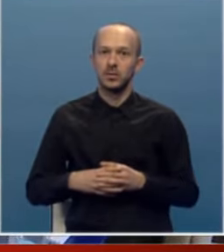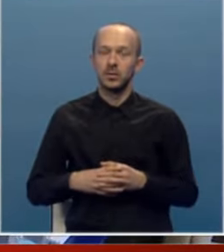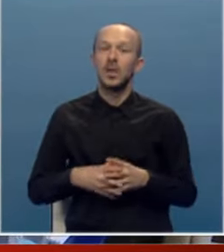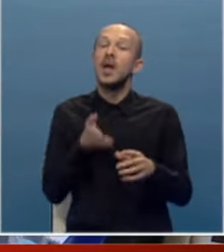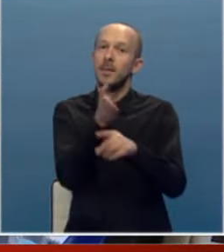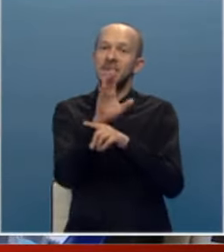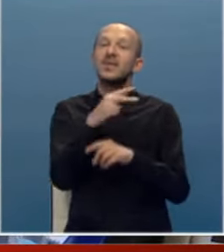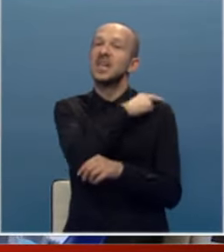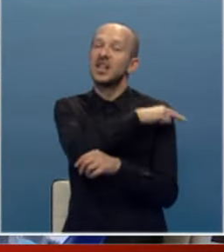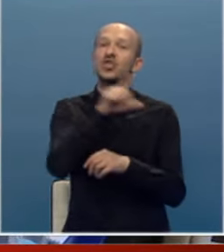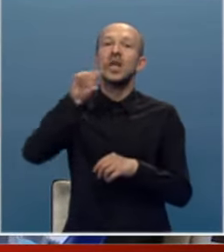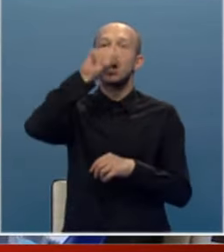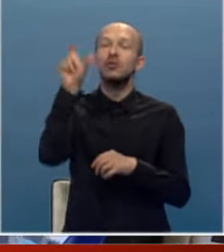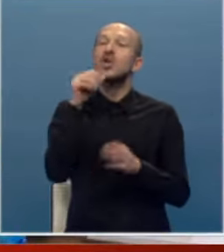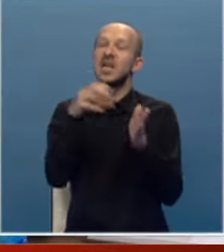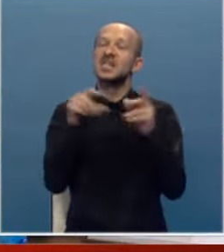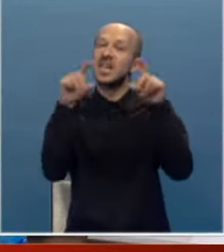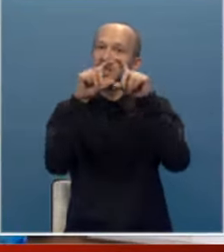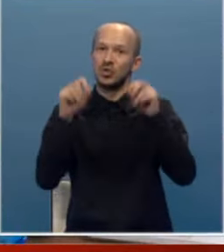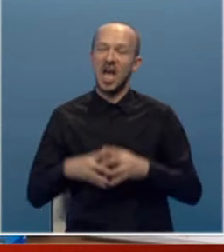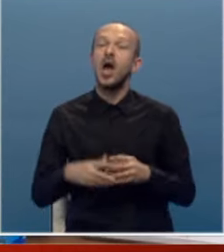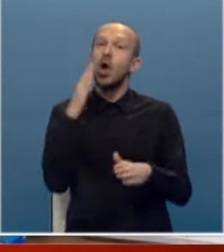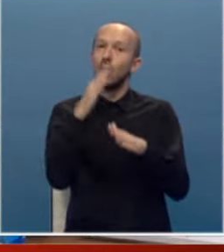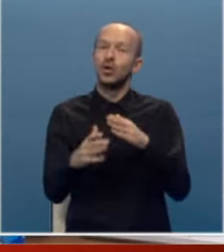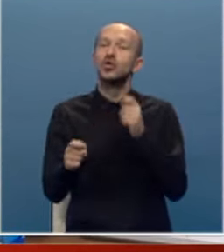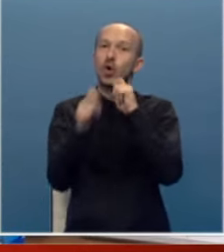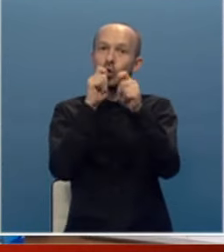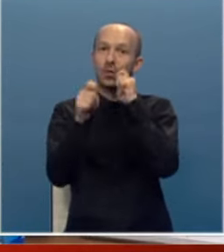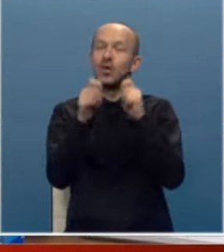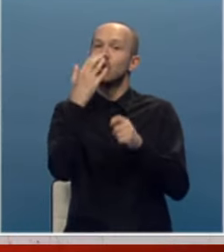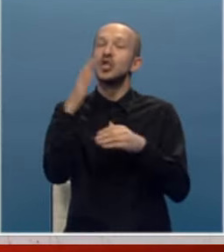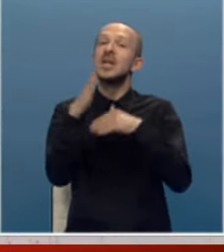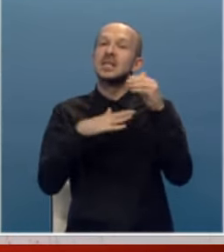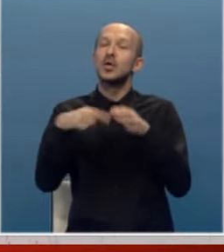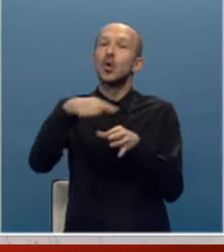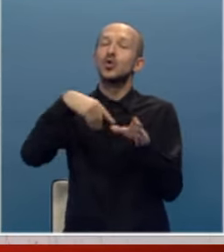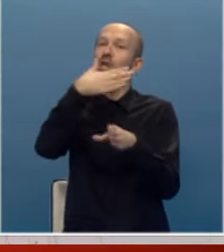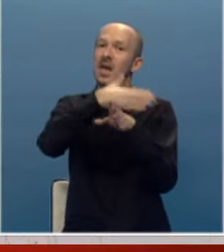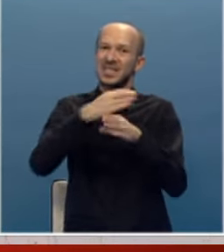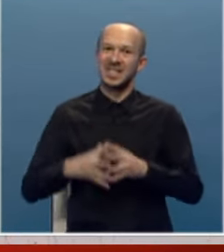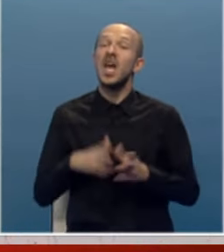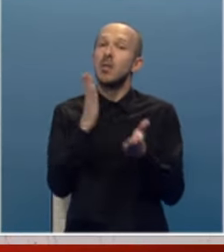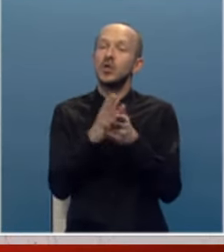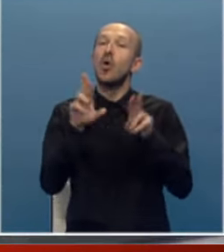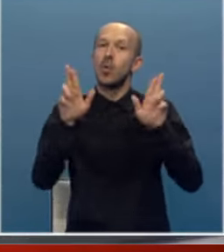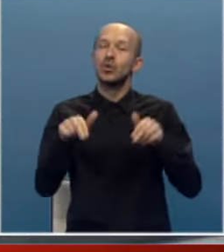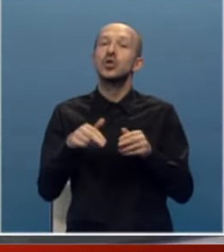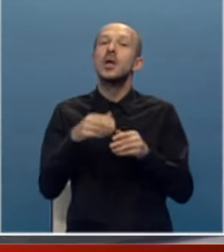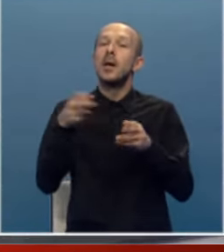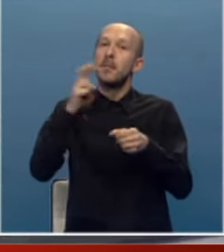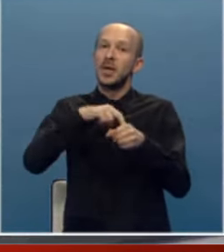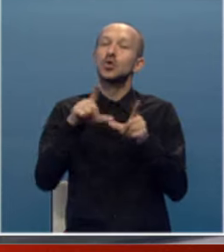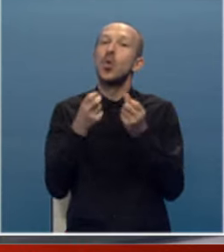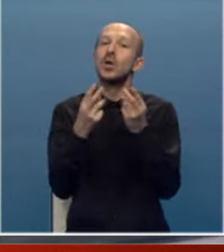Prijedstavnici nadležnih republičkih i gradskih institucija konačno su dogovorili da će izgradnjom kružne raskrsnice biti omogućen direktan